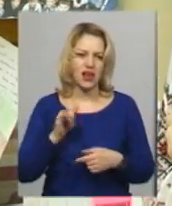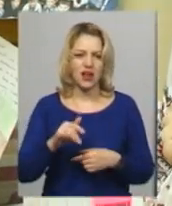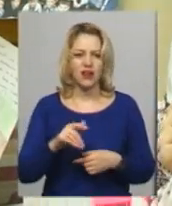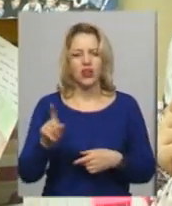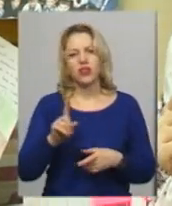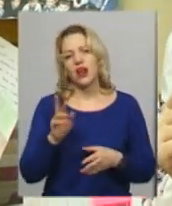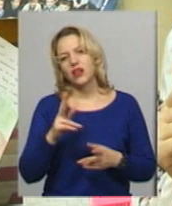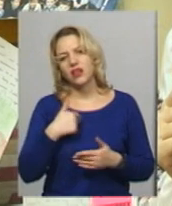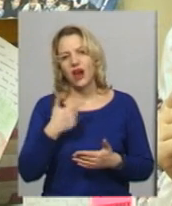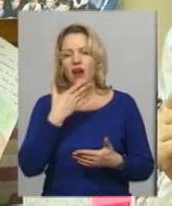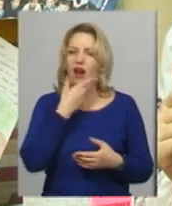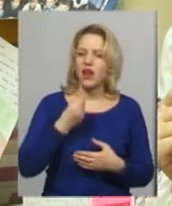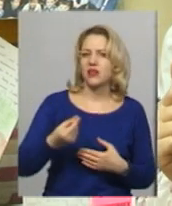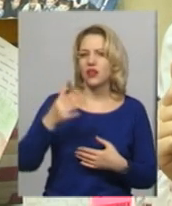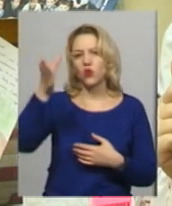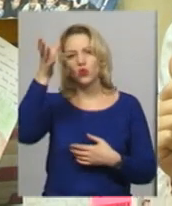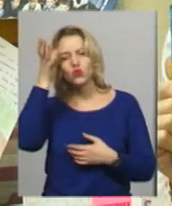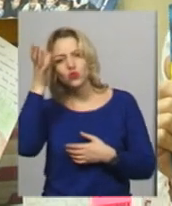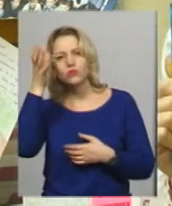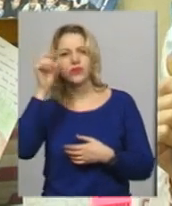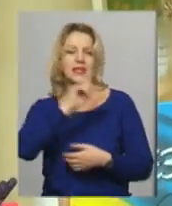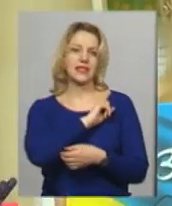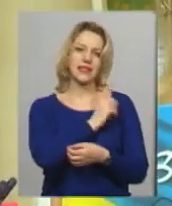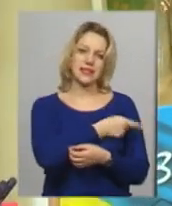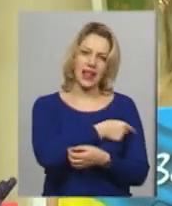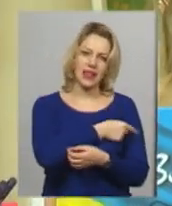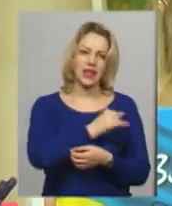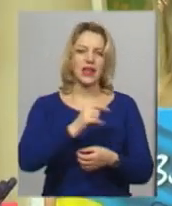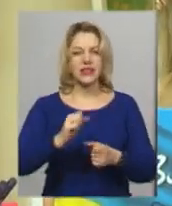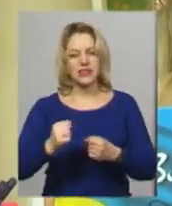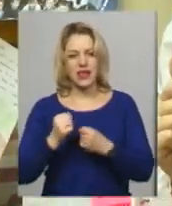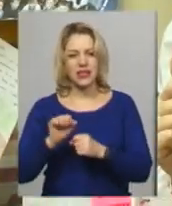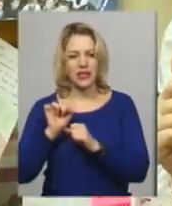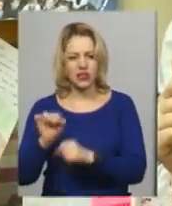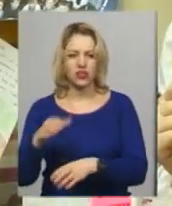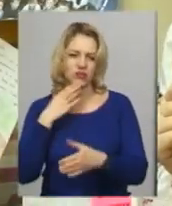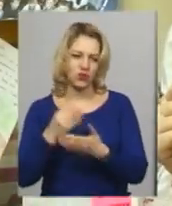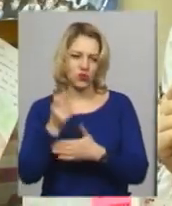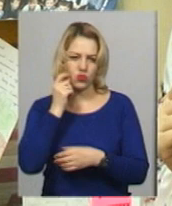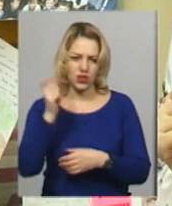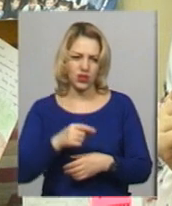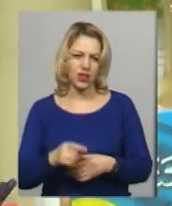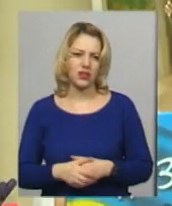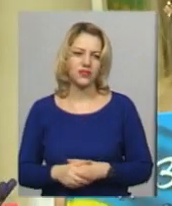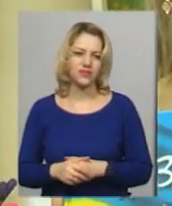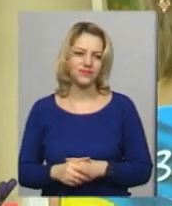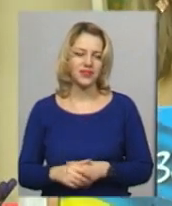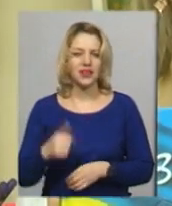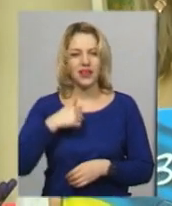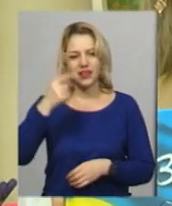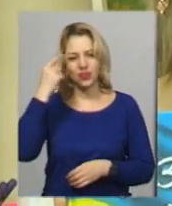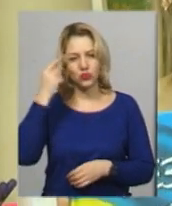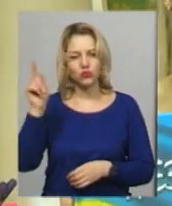гарний, розумний, сильний. Захищав свою країну від мурашини хлебів. Я думаю,